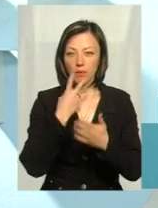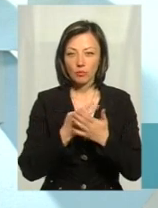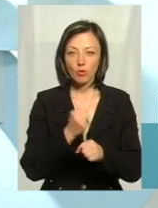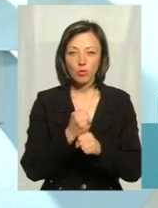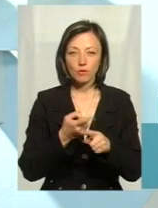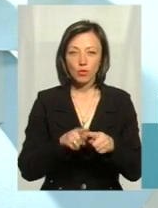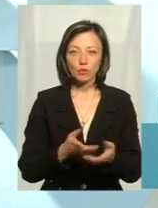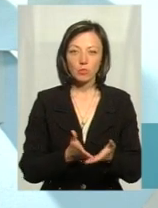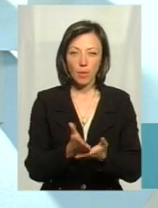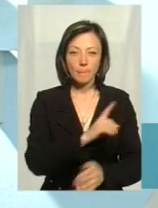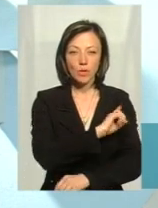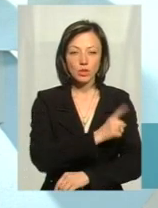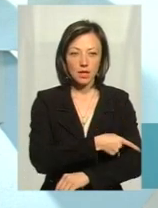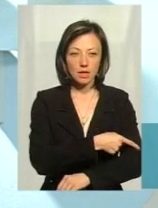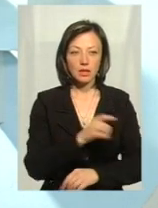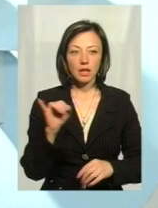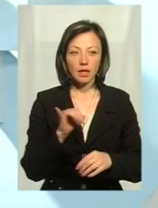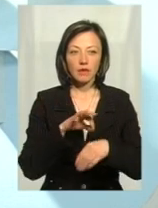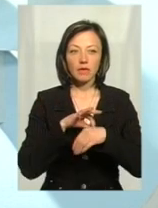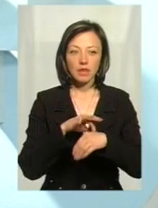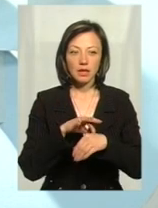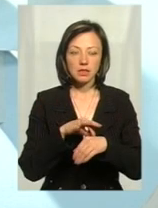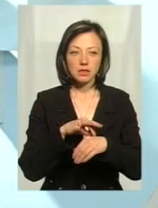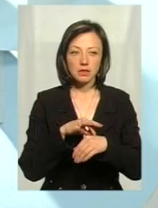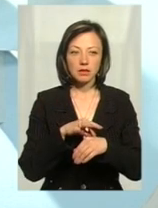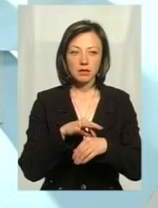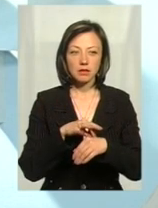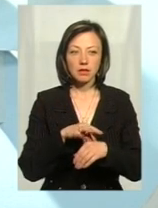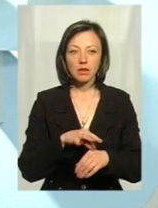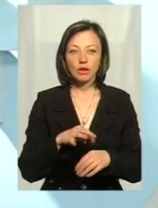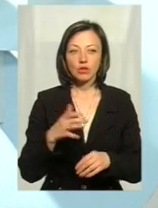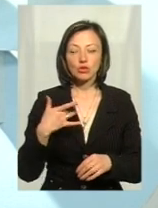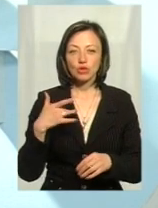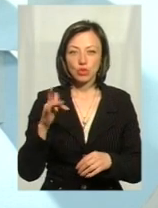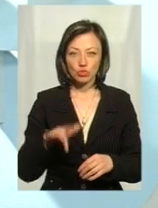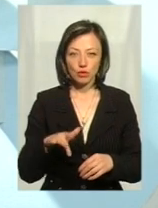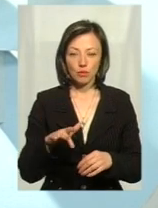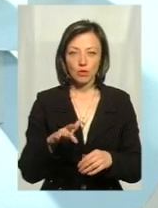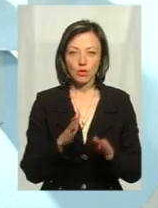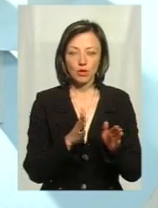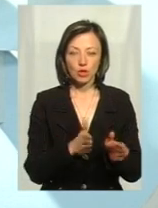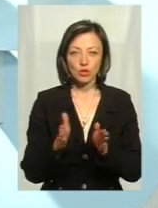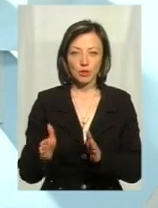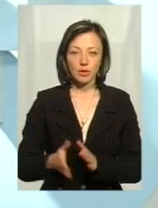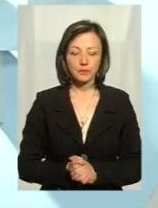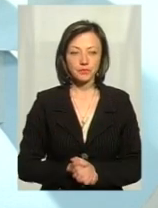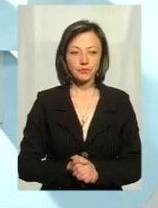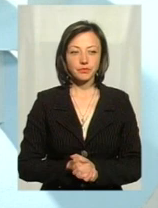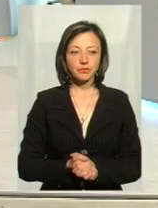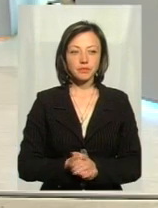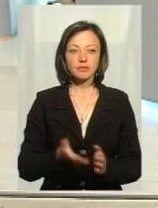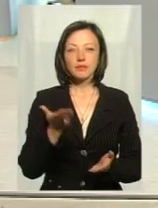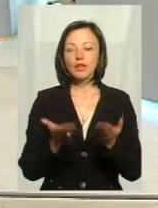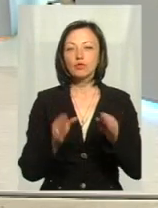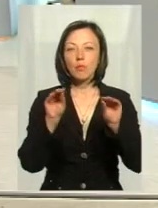робота в даному напрямку посилена і ведеться, скажімо так, в досить жорсткому напрямку. От якщо протоколи